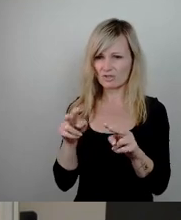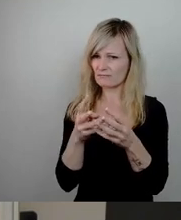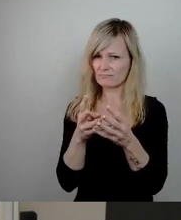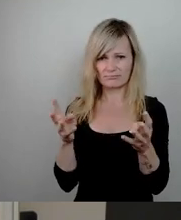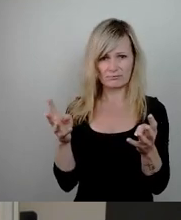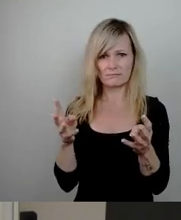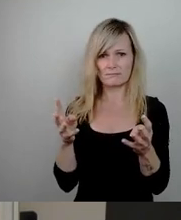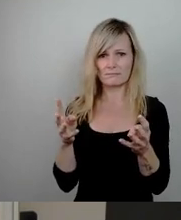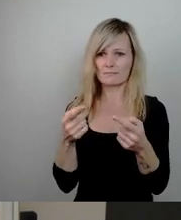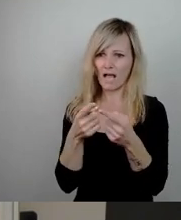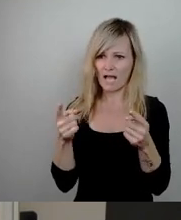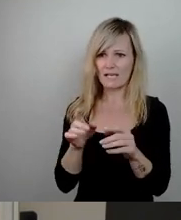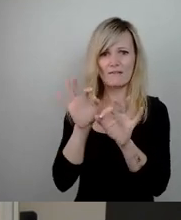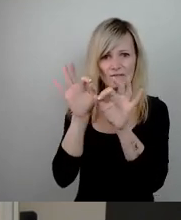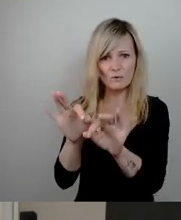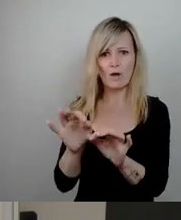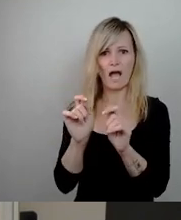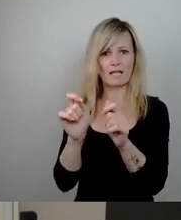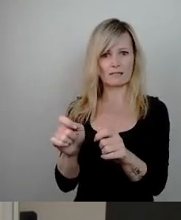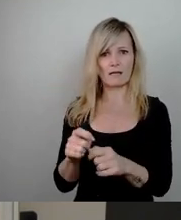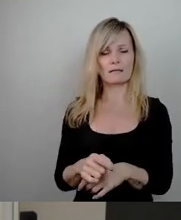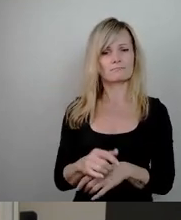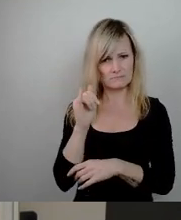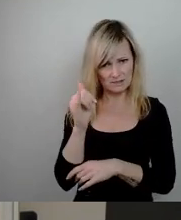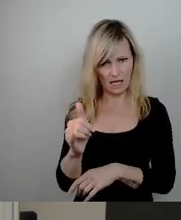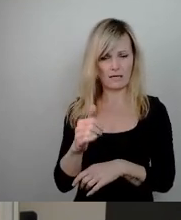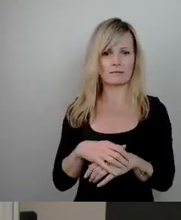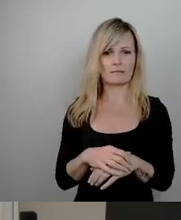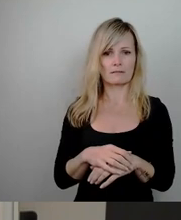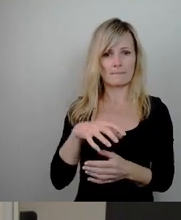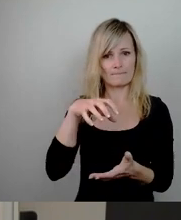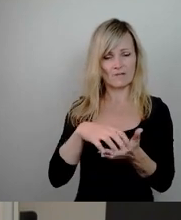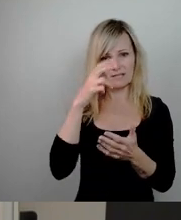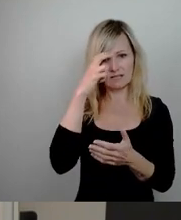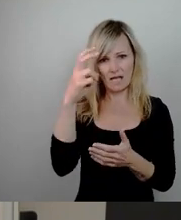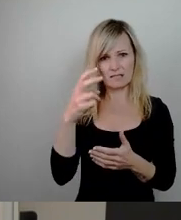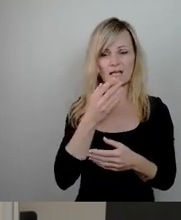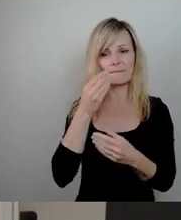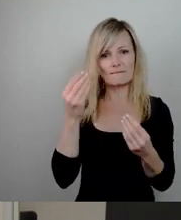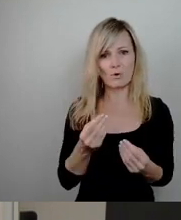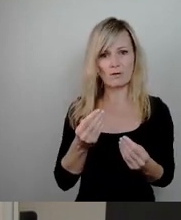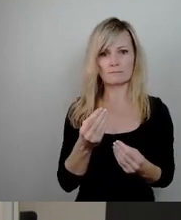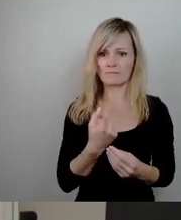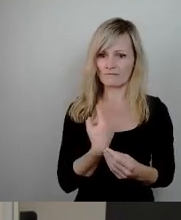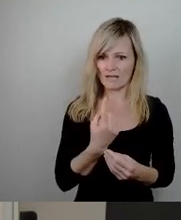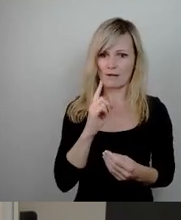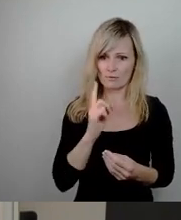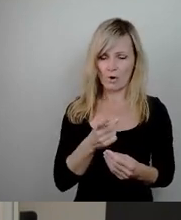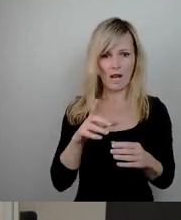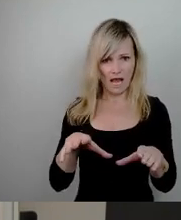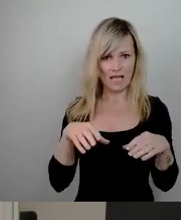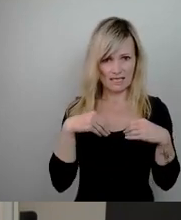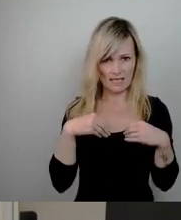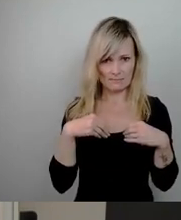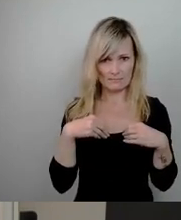diesen Antrag gestimmt und dem Stadtrat empfohlen, diesen Antrag anzunehmen. Jetzt gab es hier die Überlegung, oh,